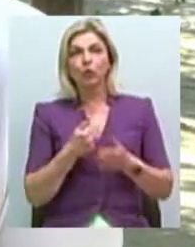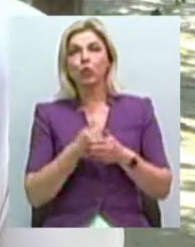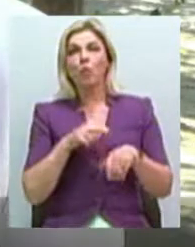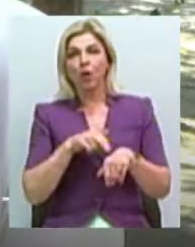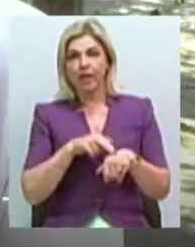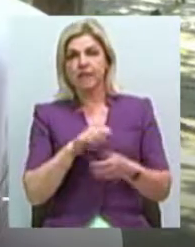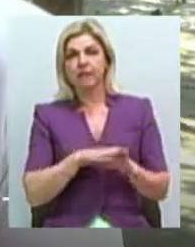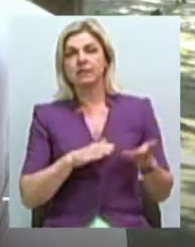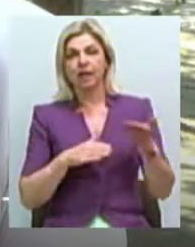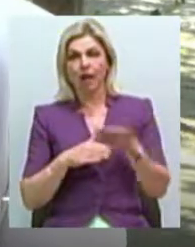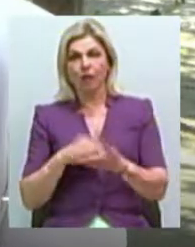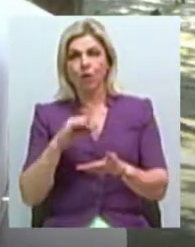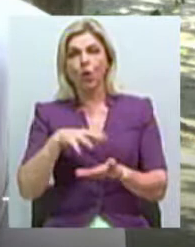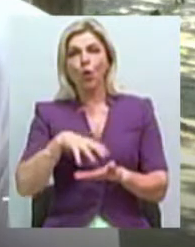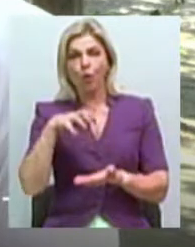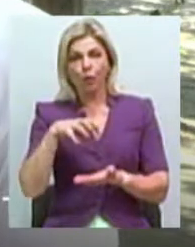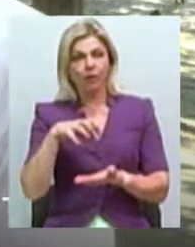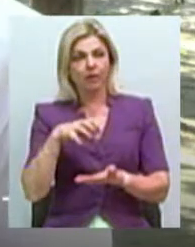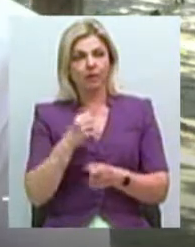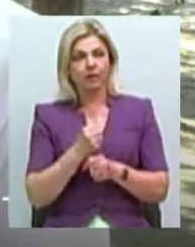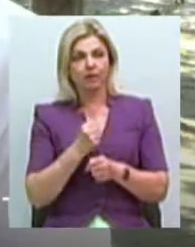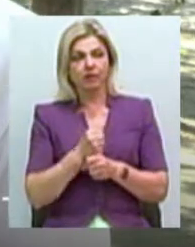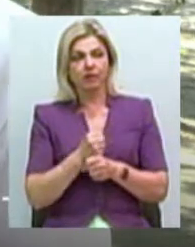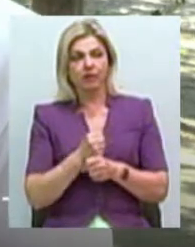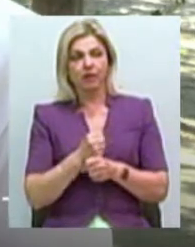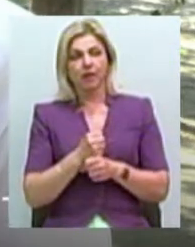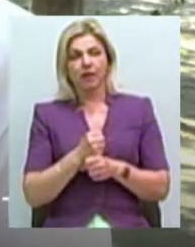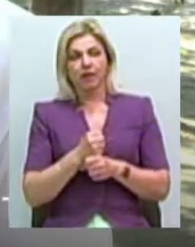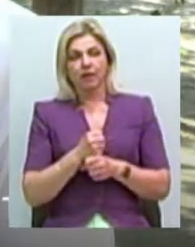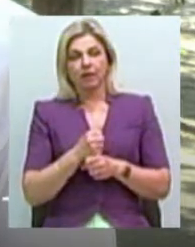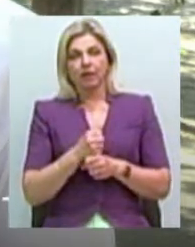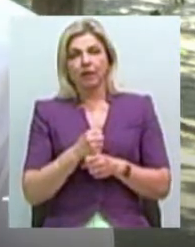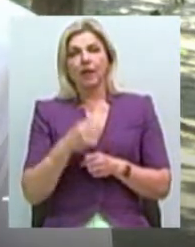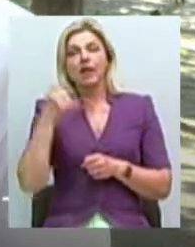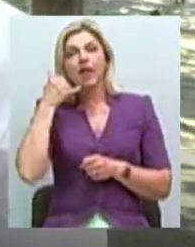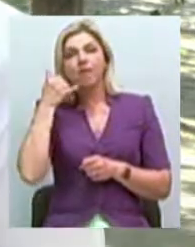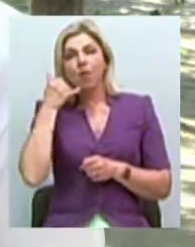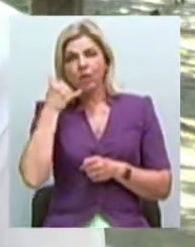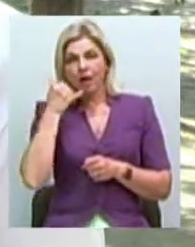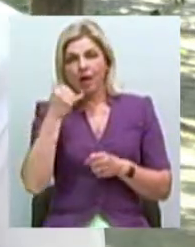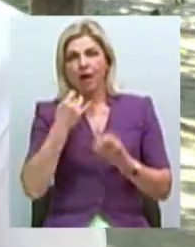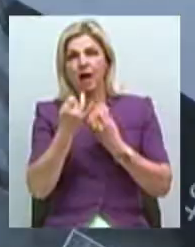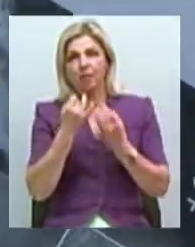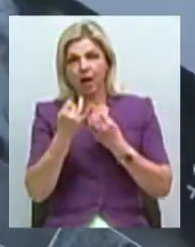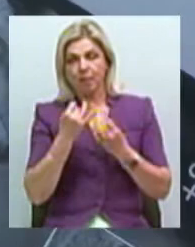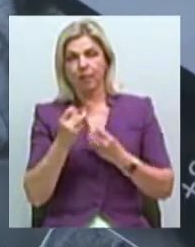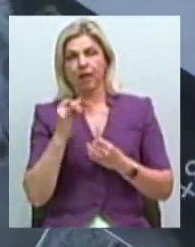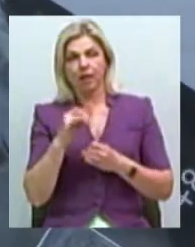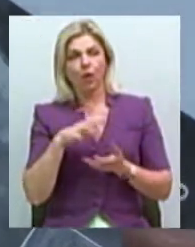заяву, передали копію телефонограми, згідно якої ми робили, копію акта відлову.